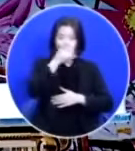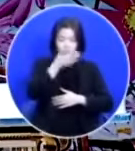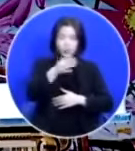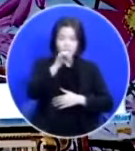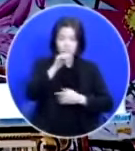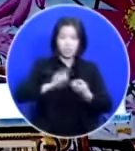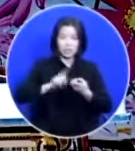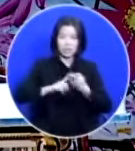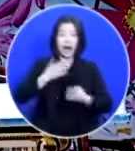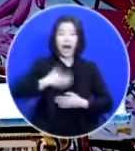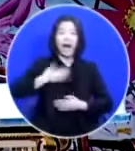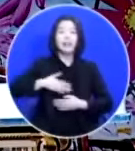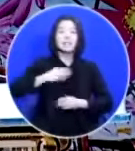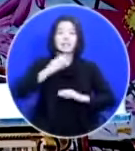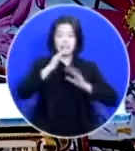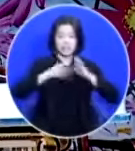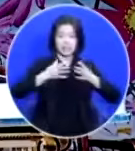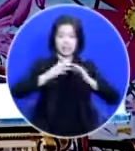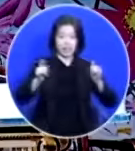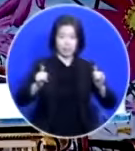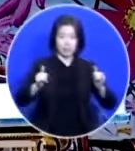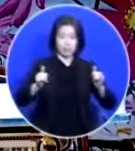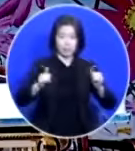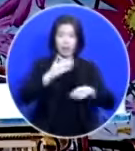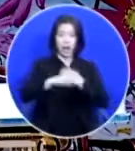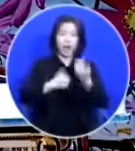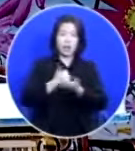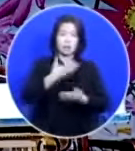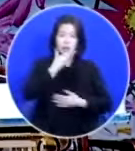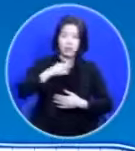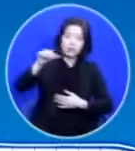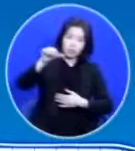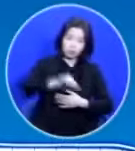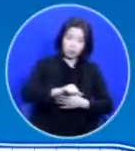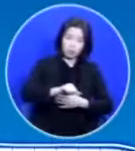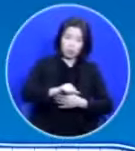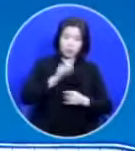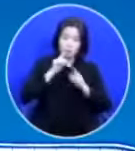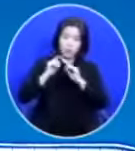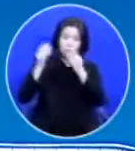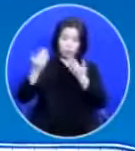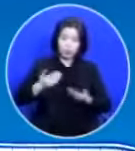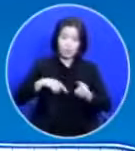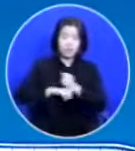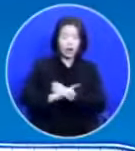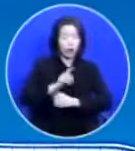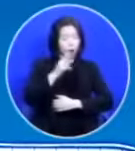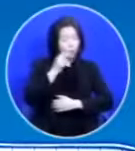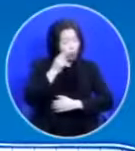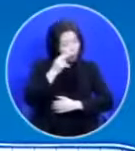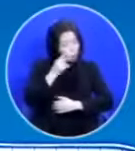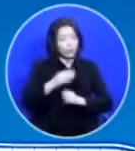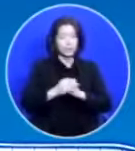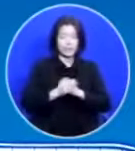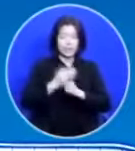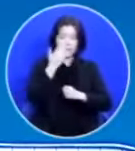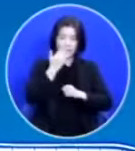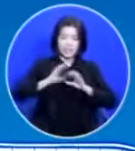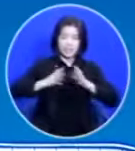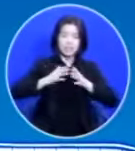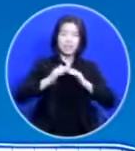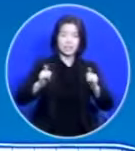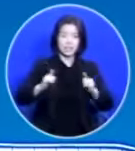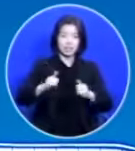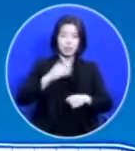하나님이 저주를 말씀하신 것은 혹시라도 이스라엘 백성들이